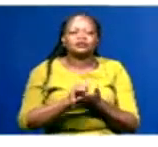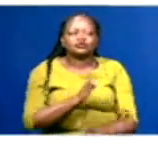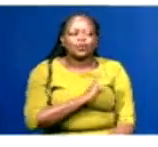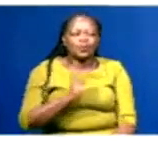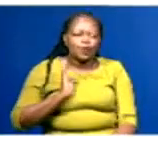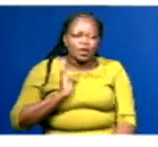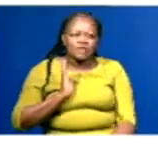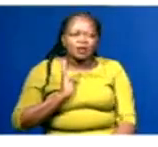kiwashira, Darubini.